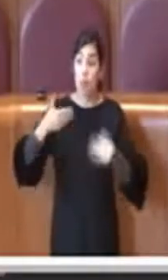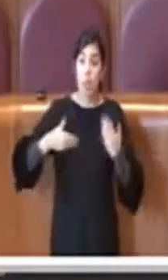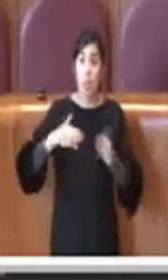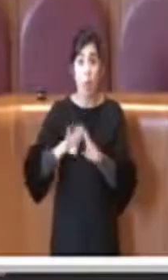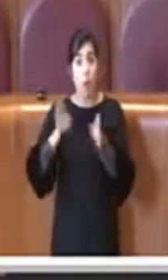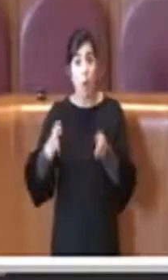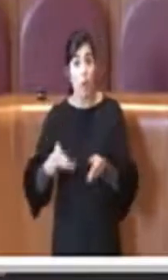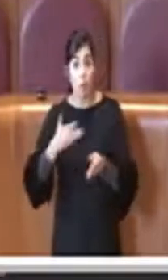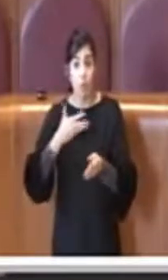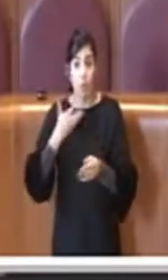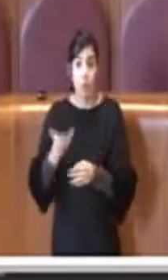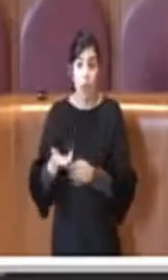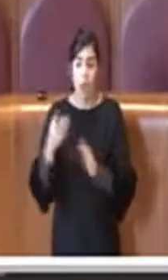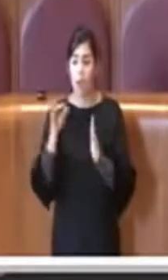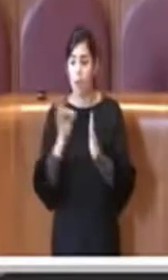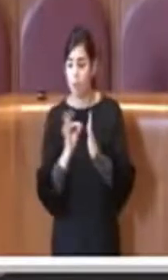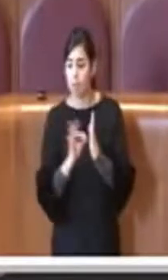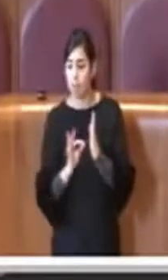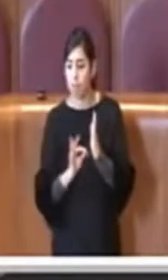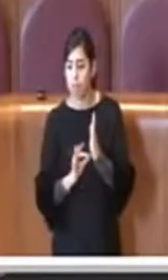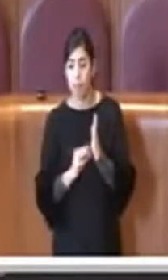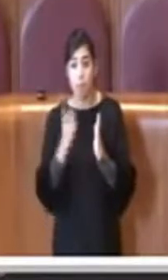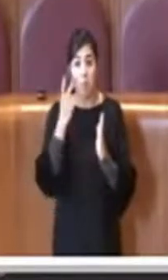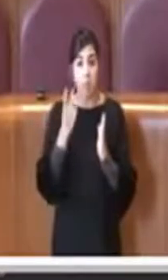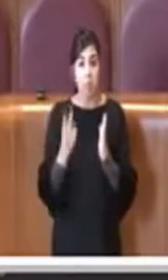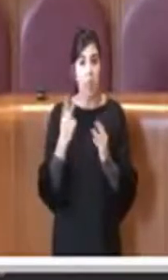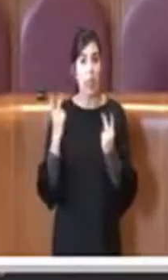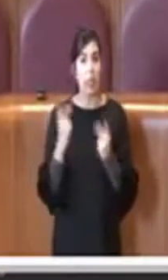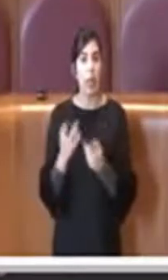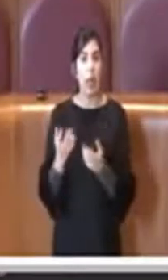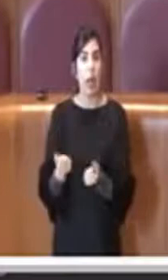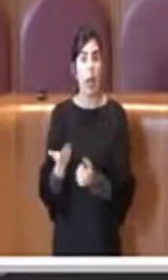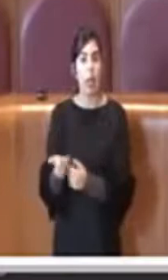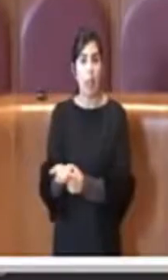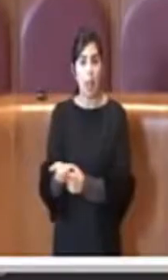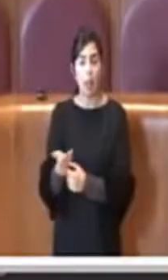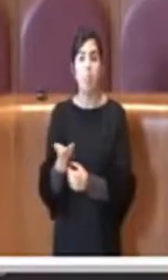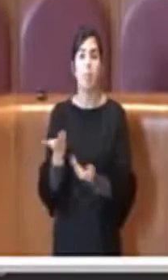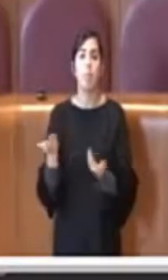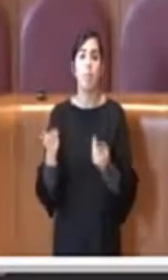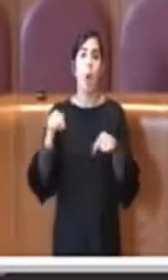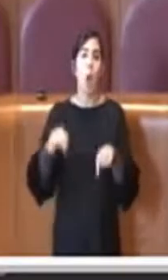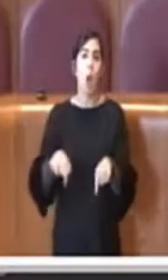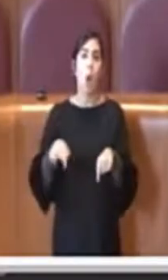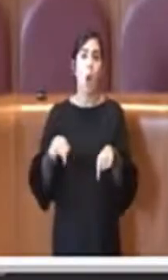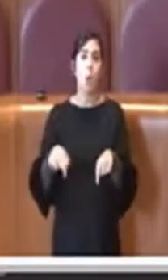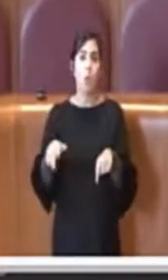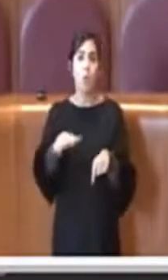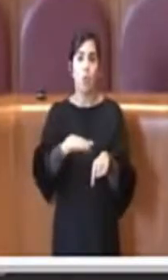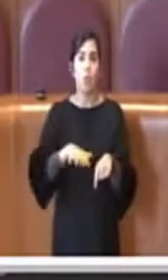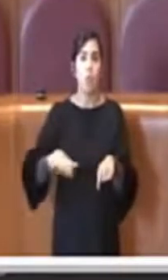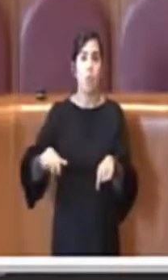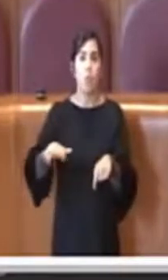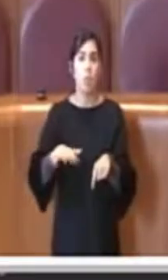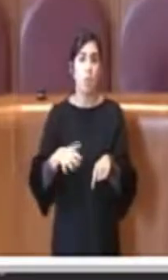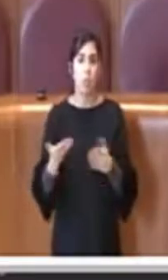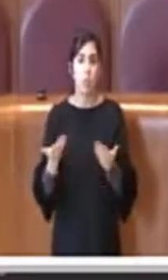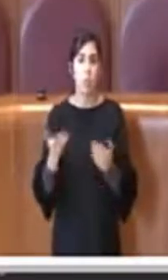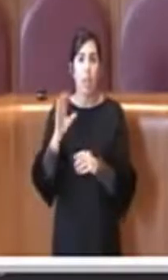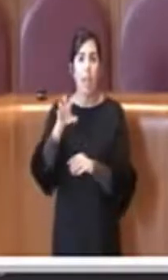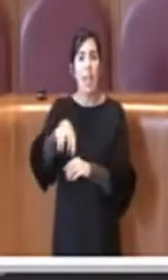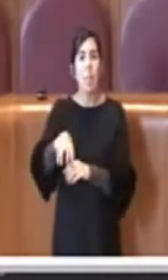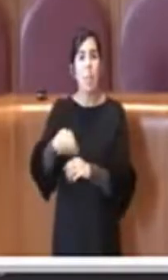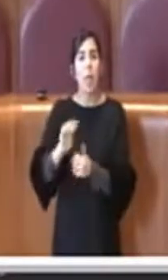ha preso atto appunto di quella che è la realtà, ovvero in questo momento non esiste un impianto